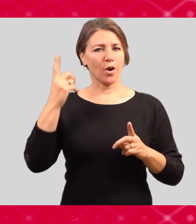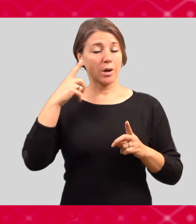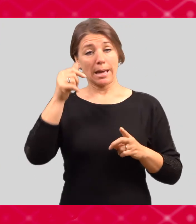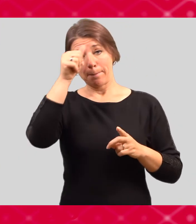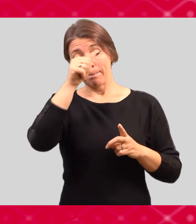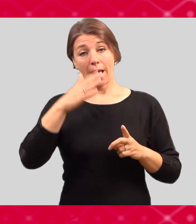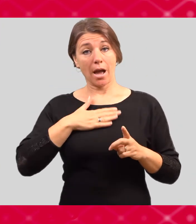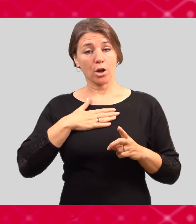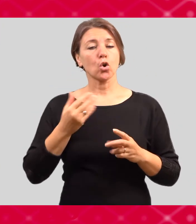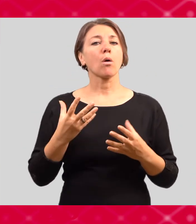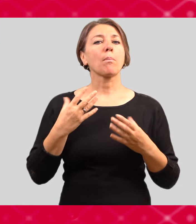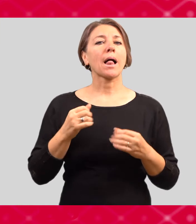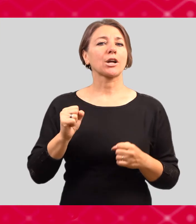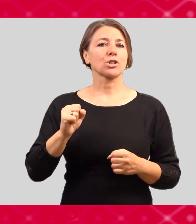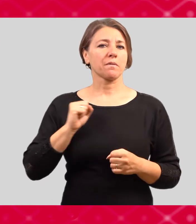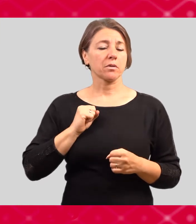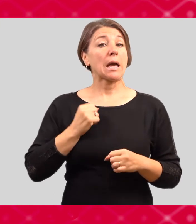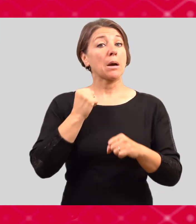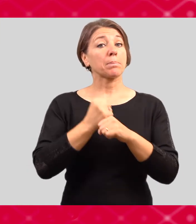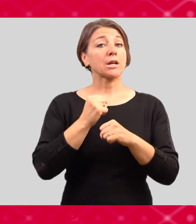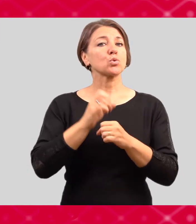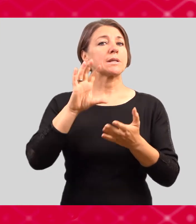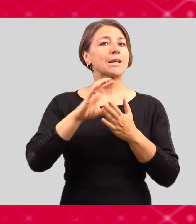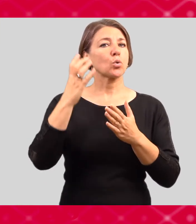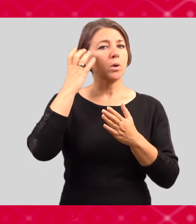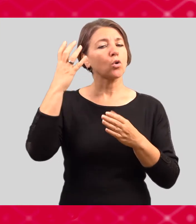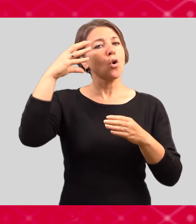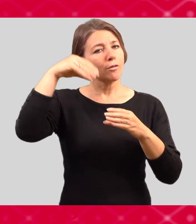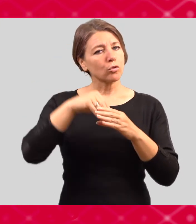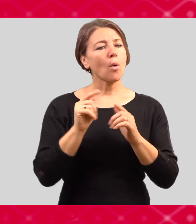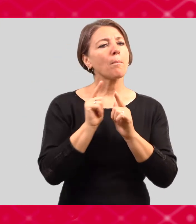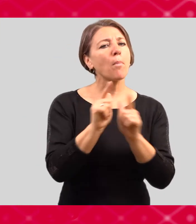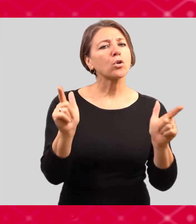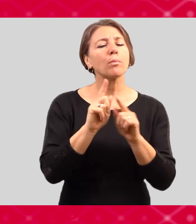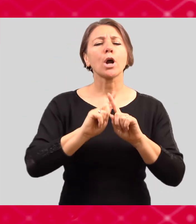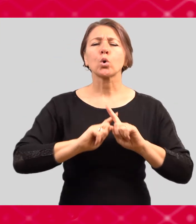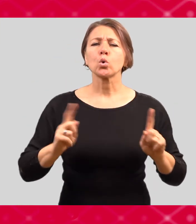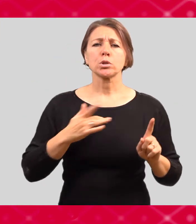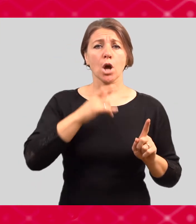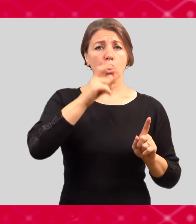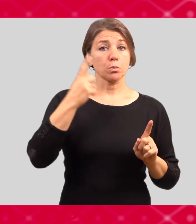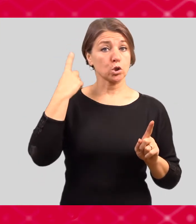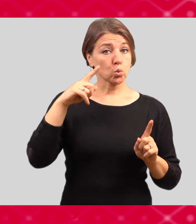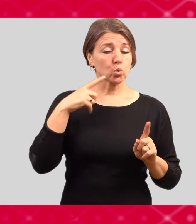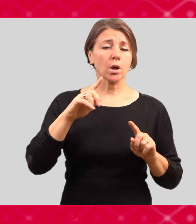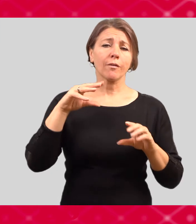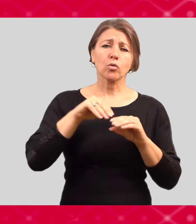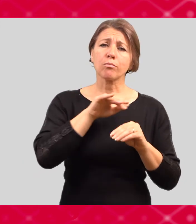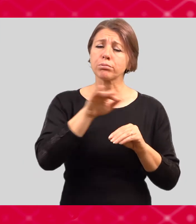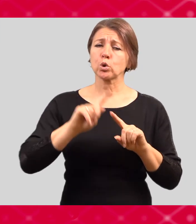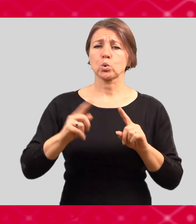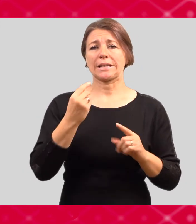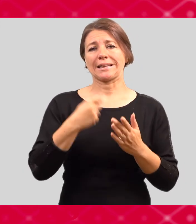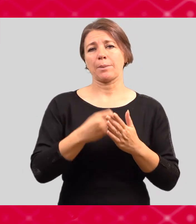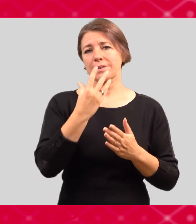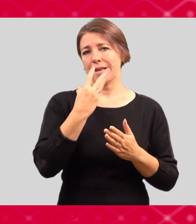prevencí sexuálního obtěžování? Není to snad proto, že by na Karolové univerzitě bylo sexuální obtěžování na